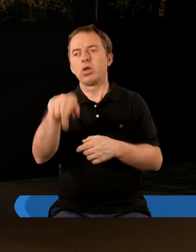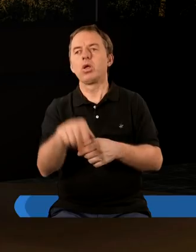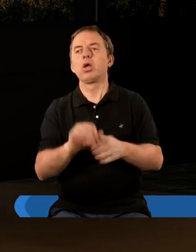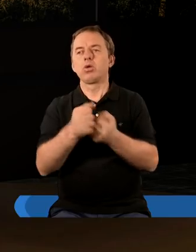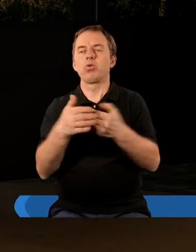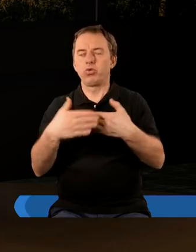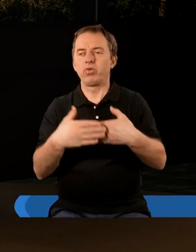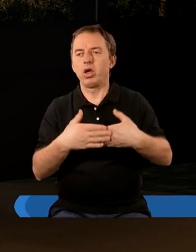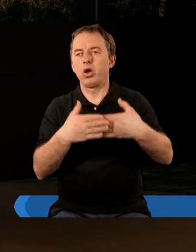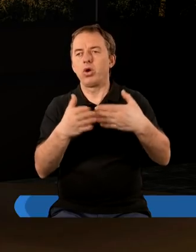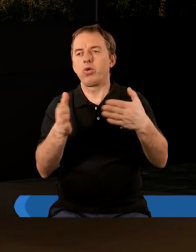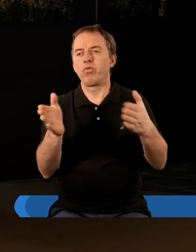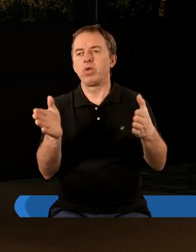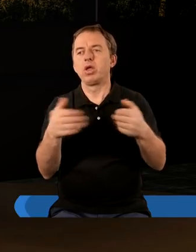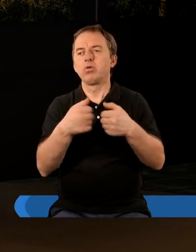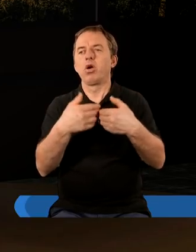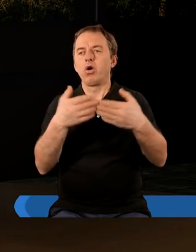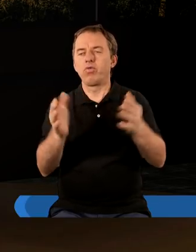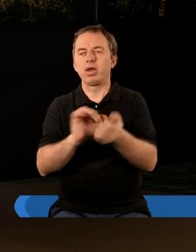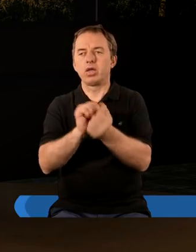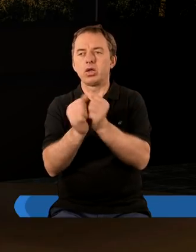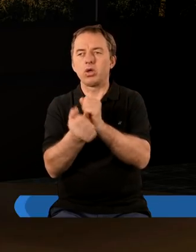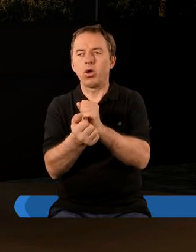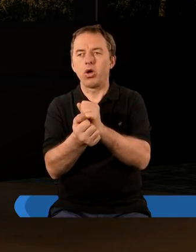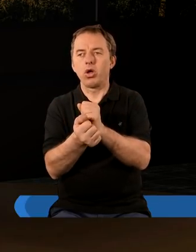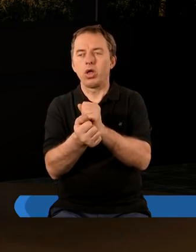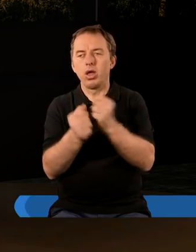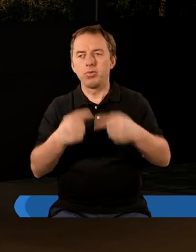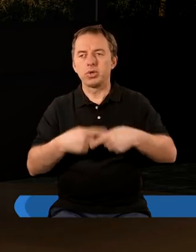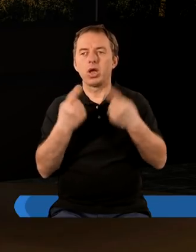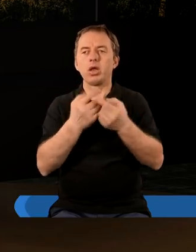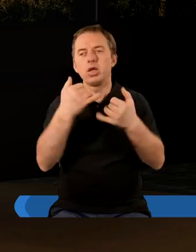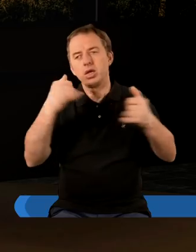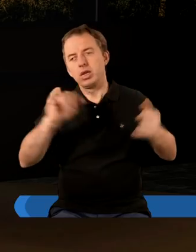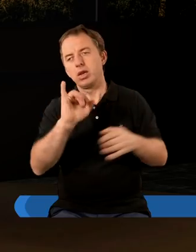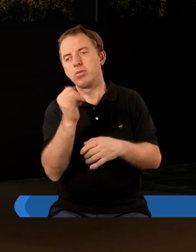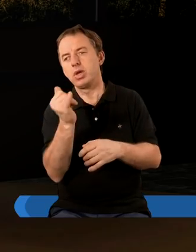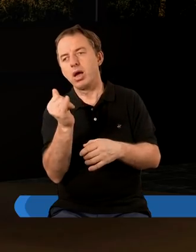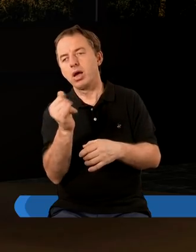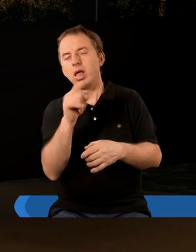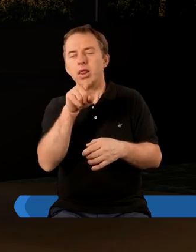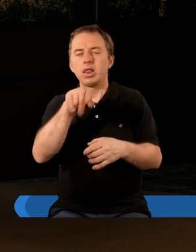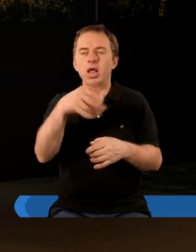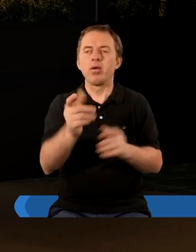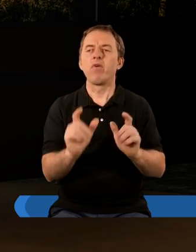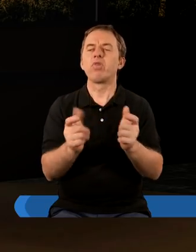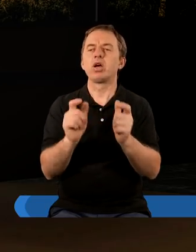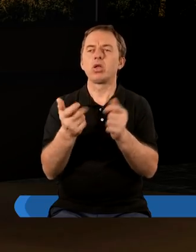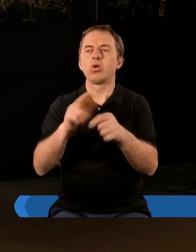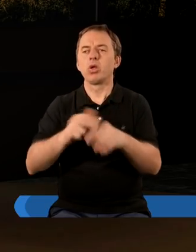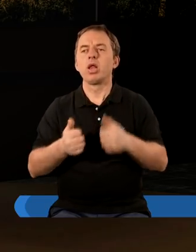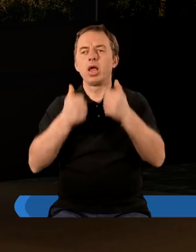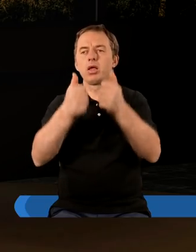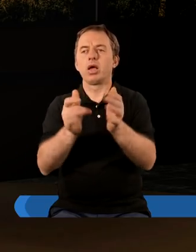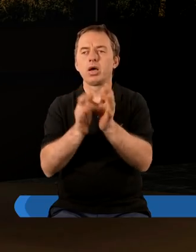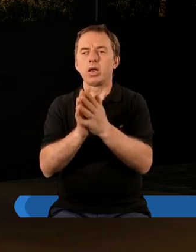są drzwi otwarte i te drzwi otwarte są w moim przekonaniu niczym innym jak tym wydarzeniem które